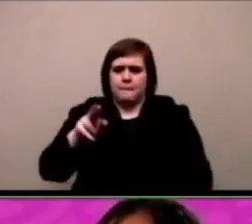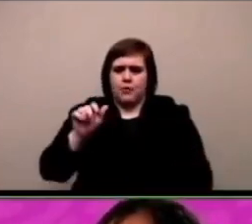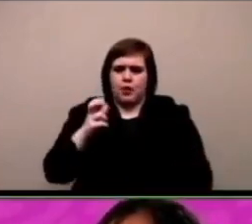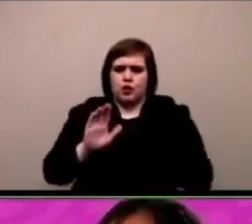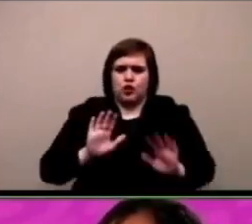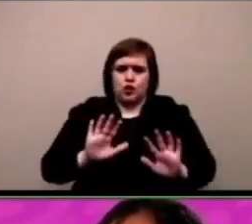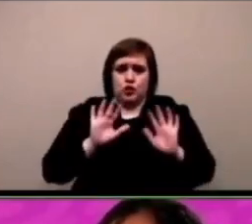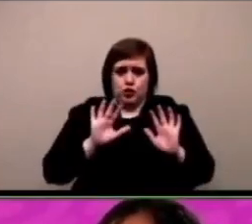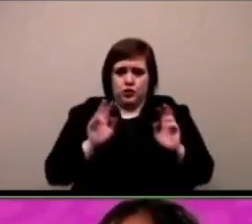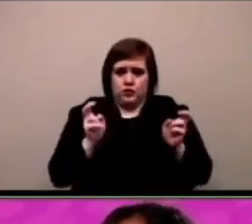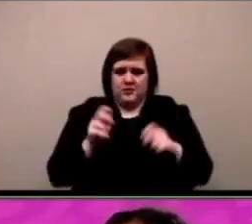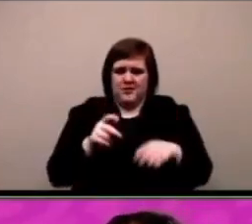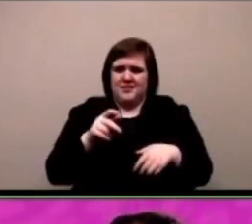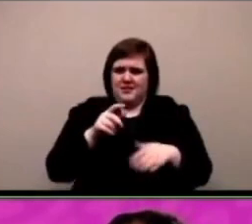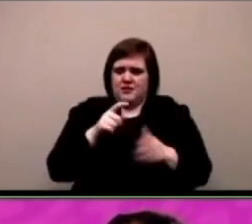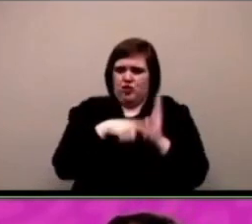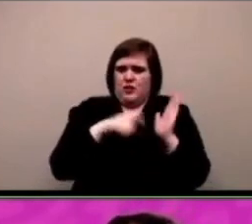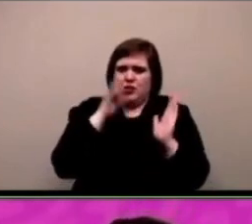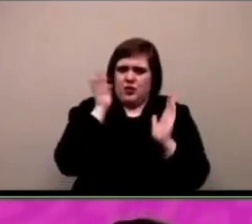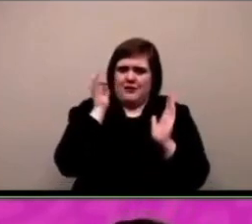e cosa è che succede ora?